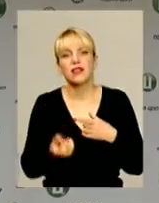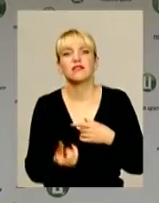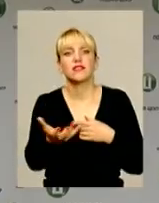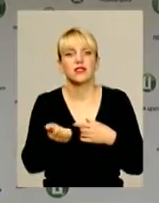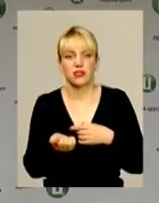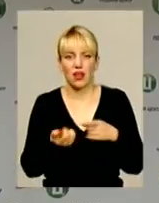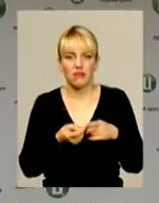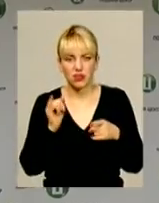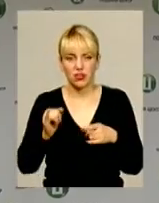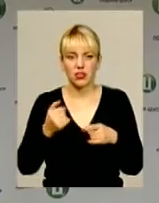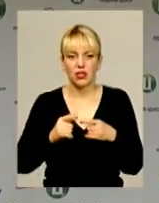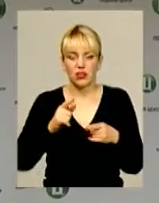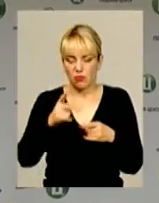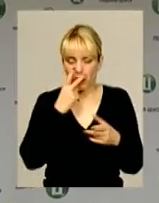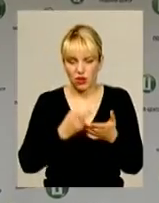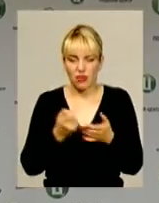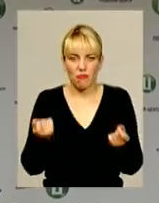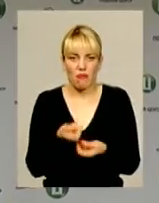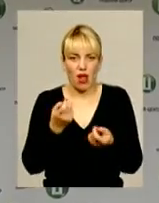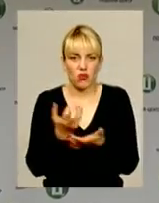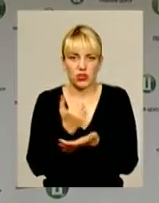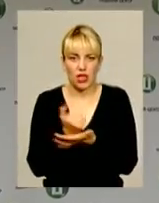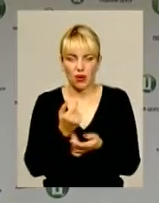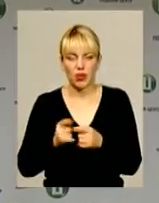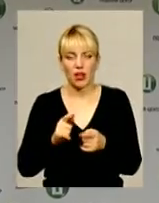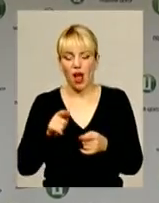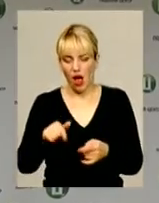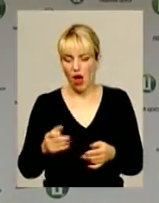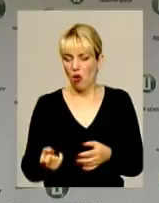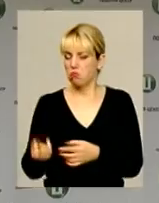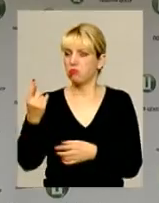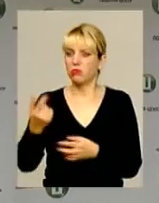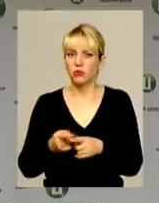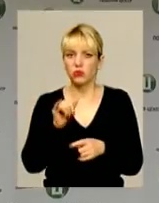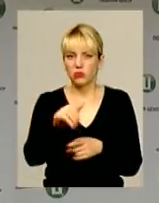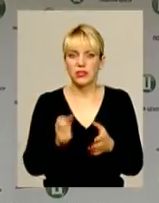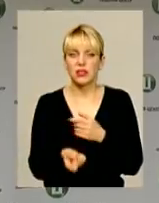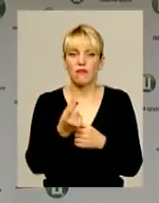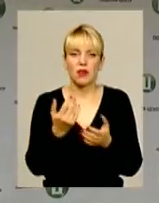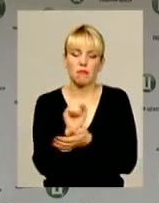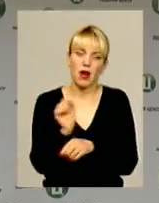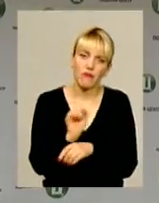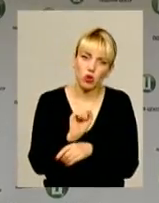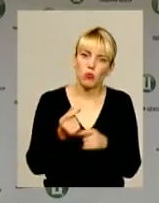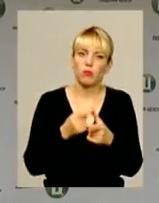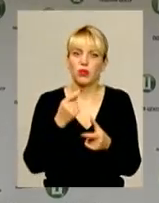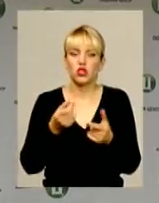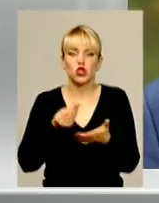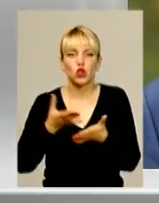в 2016 році незначні суми готівки, немає нерухомості, а тут ось в тебе з'явився автомобіль чи з'явився